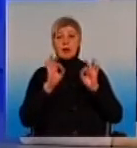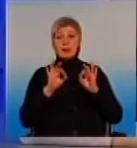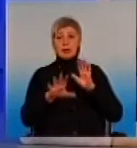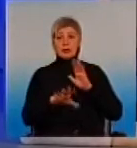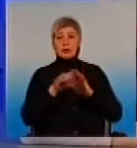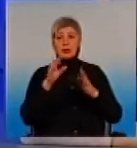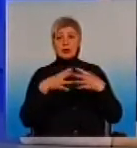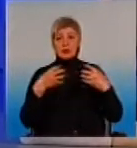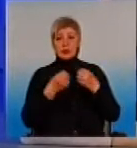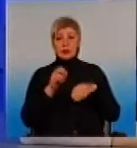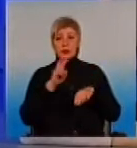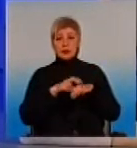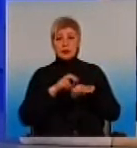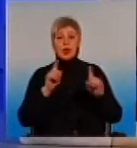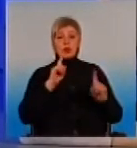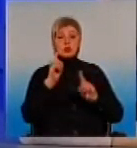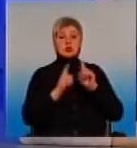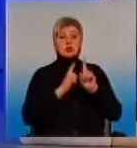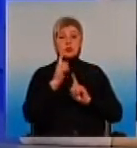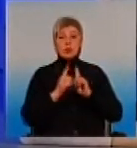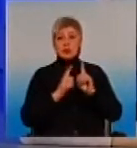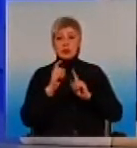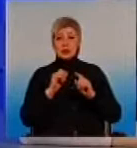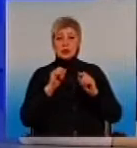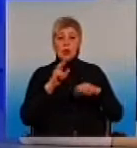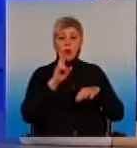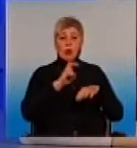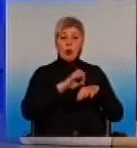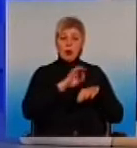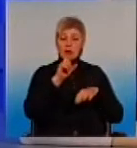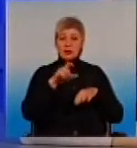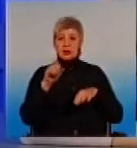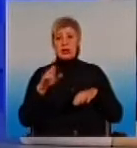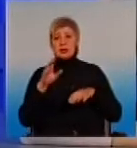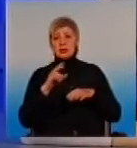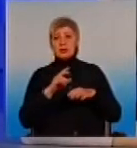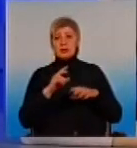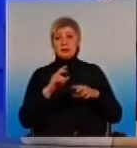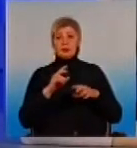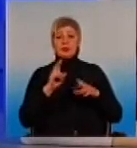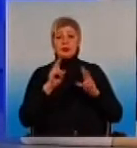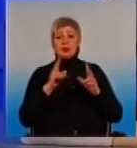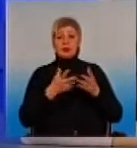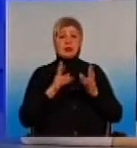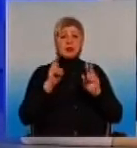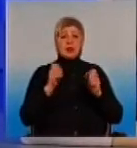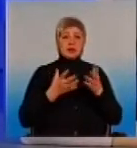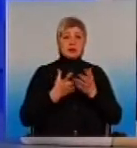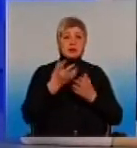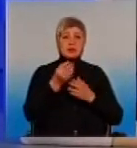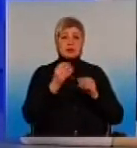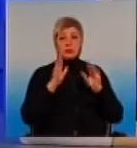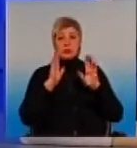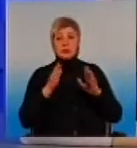зміниться для медиків і для пацієнтів у наслідок реформування первинної ланки медицини. Про це все сьогодні ми